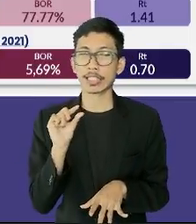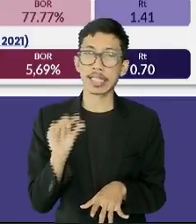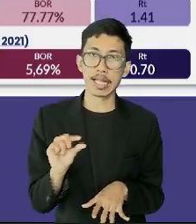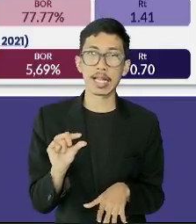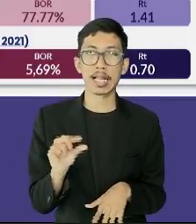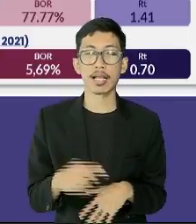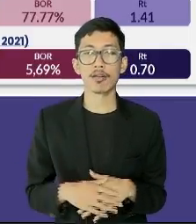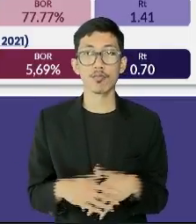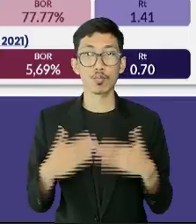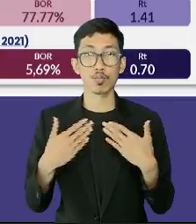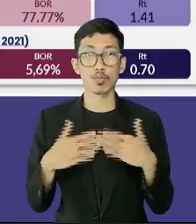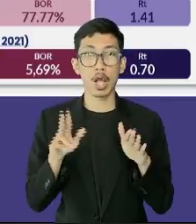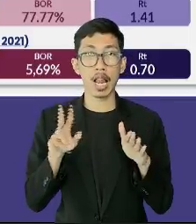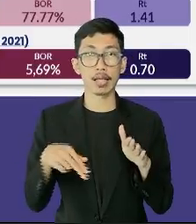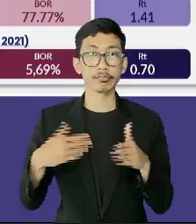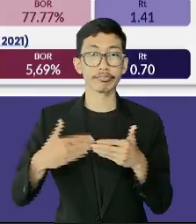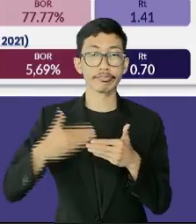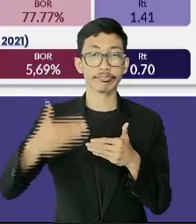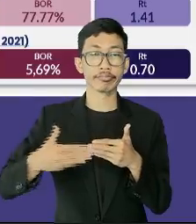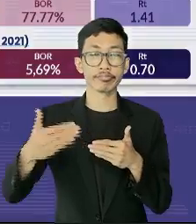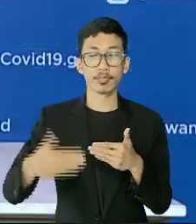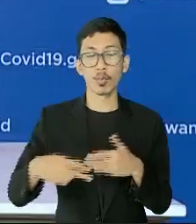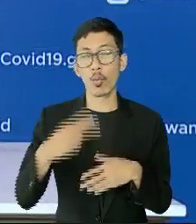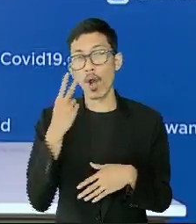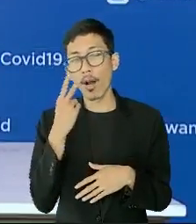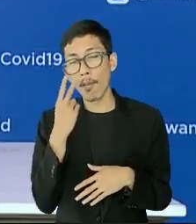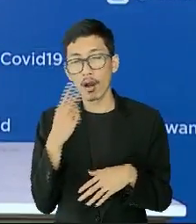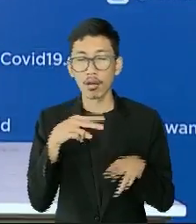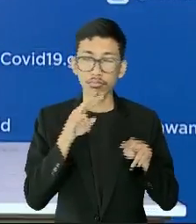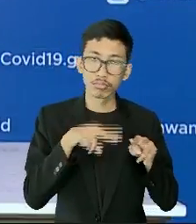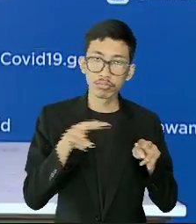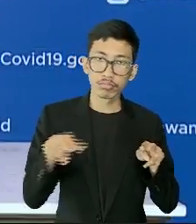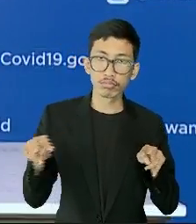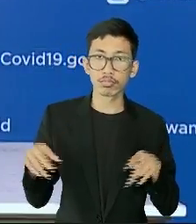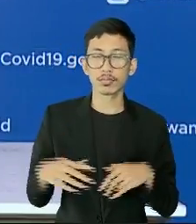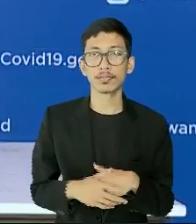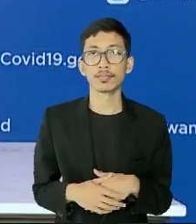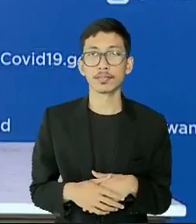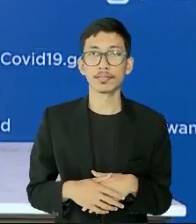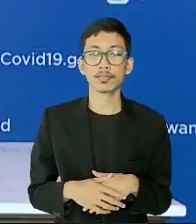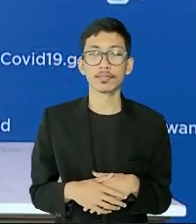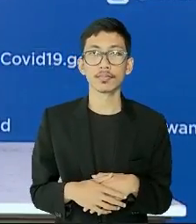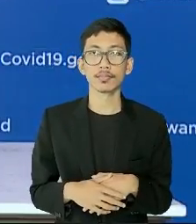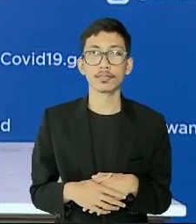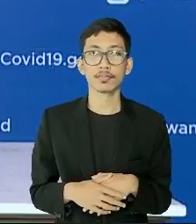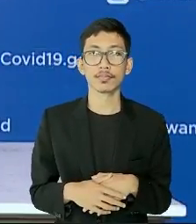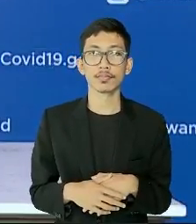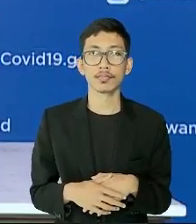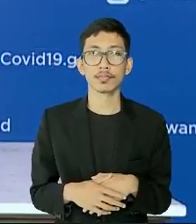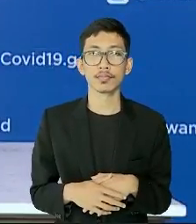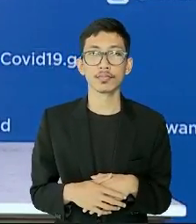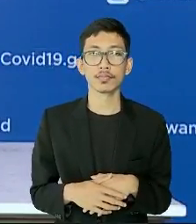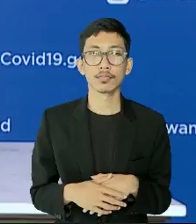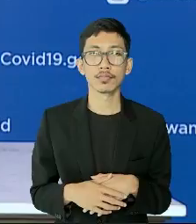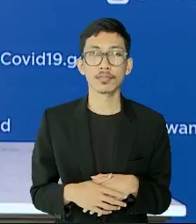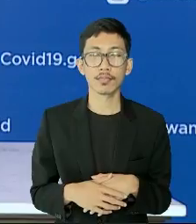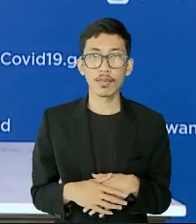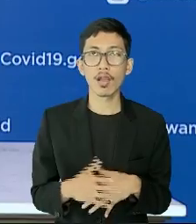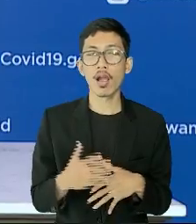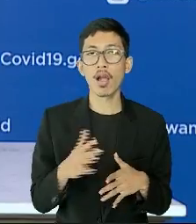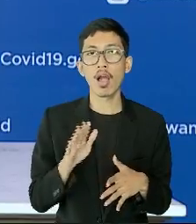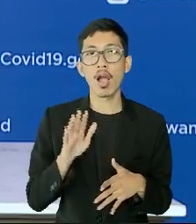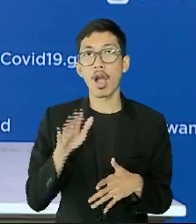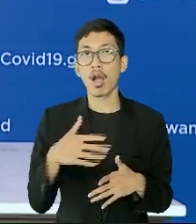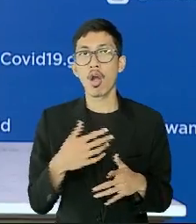bertahap dapat dilakukan dengan penuh kewaspadaan, sembari tetap mempersiapkan langkah-langkah pengendalian apabila